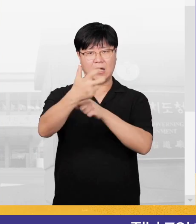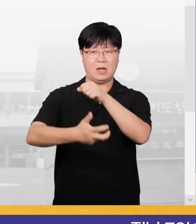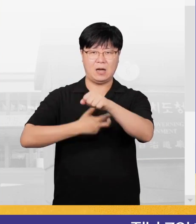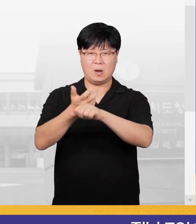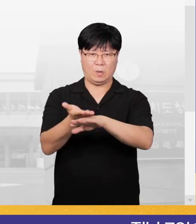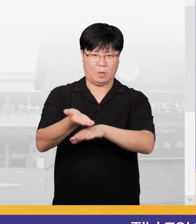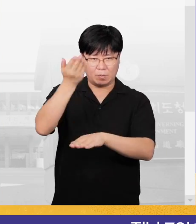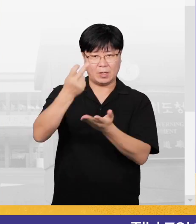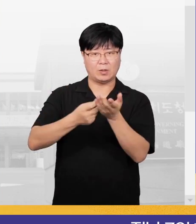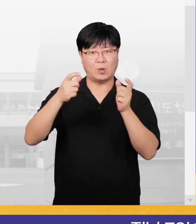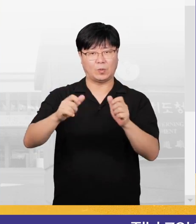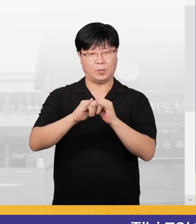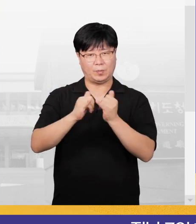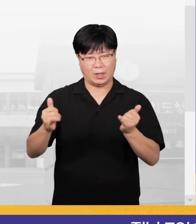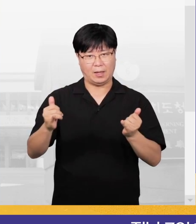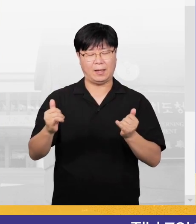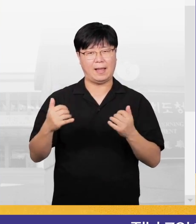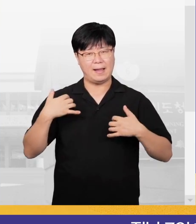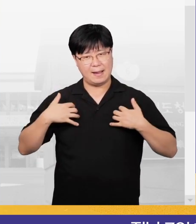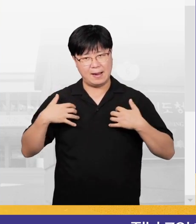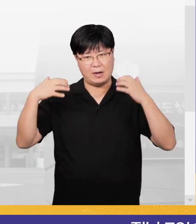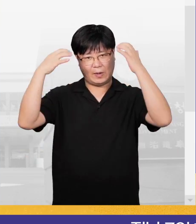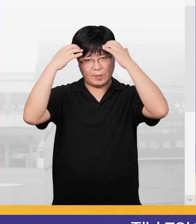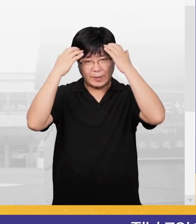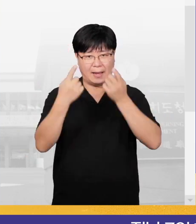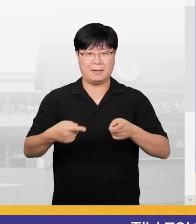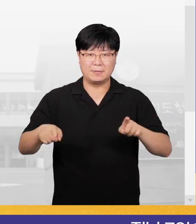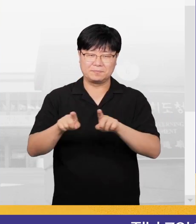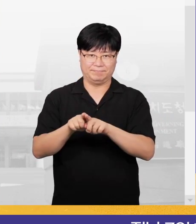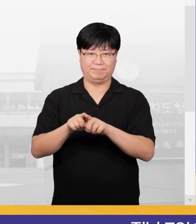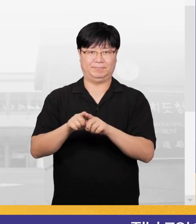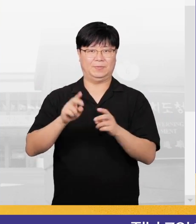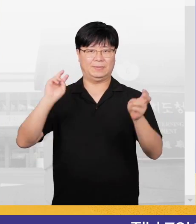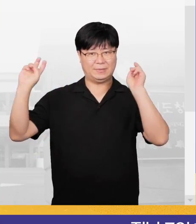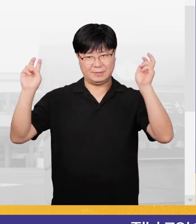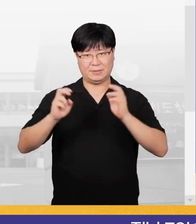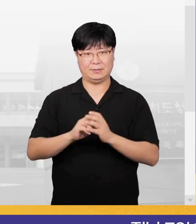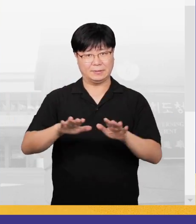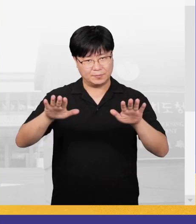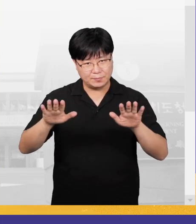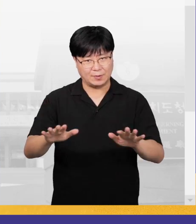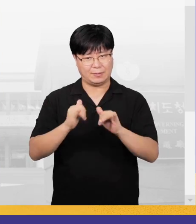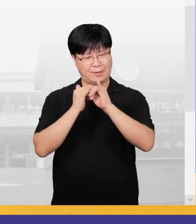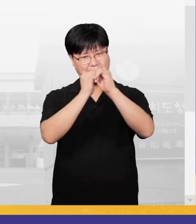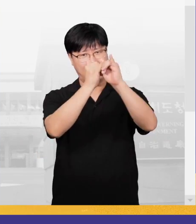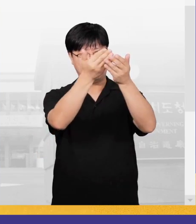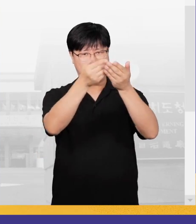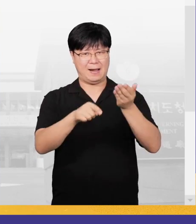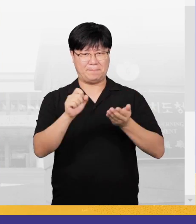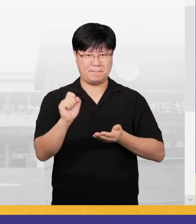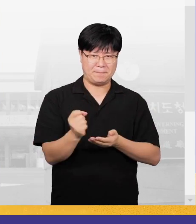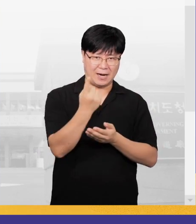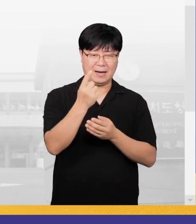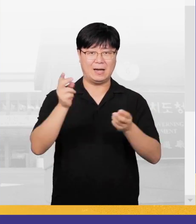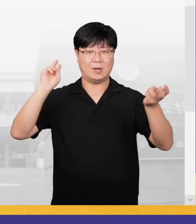넘도록 제주 도민들과 키로에락을 같이 해온 기업입니다. 이번 상을 계기로